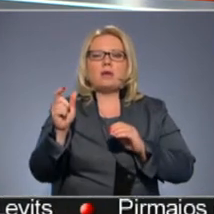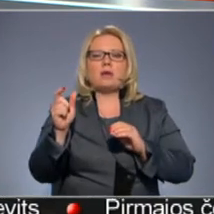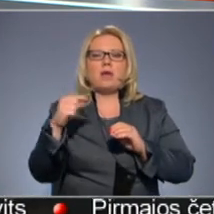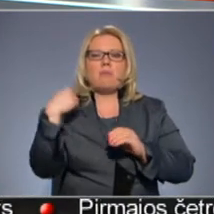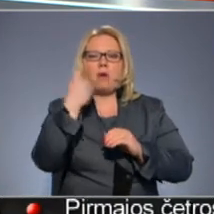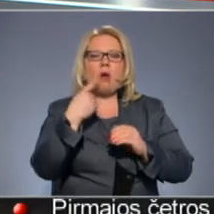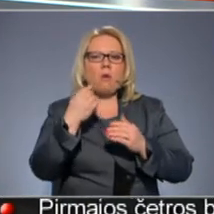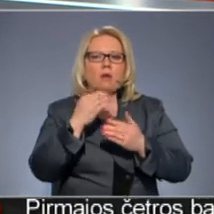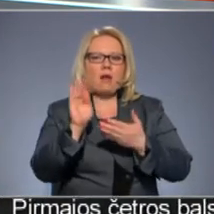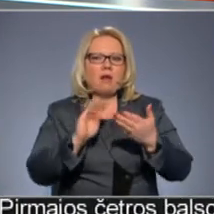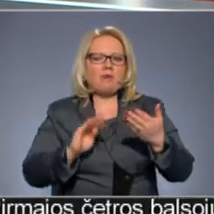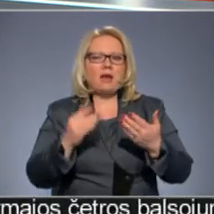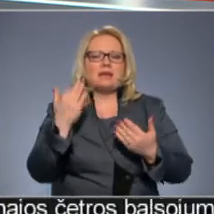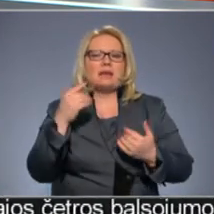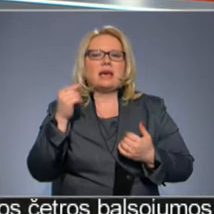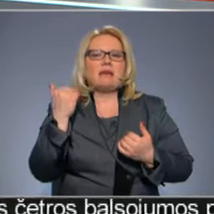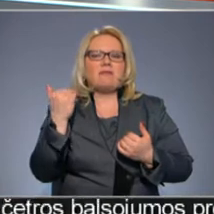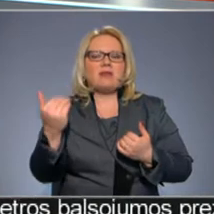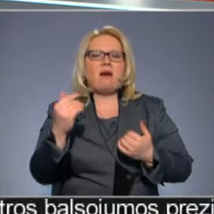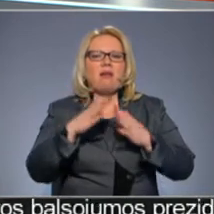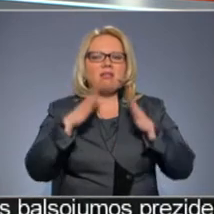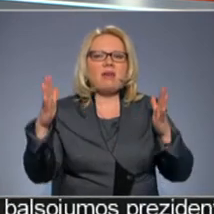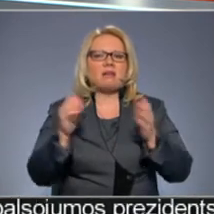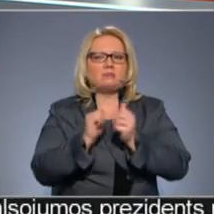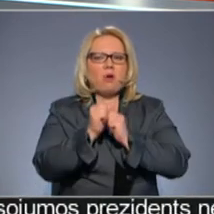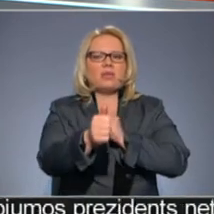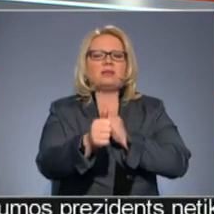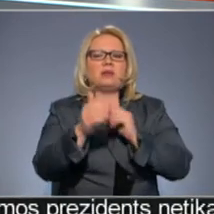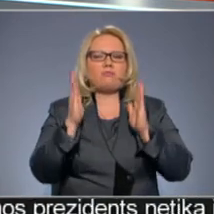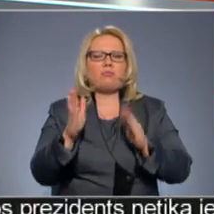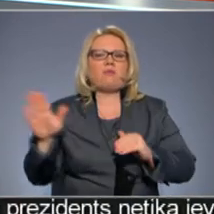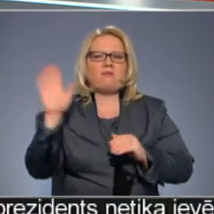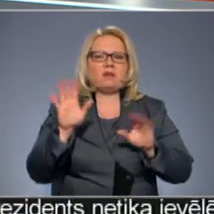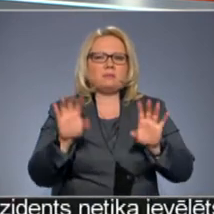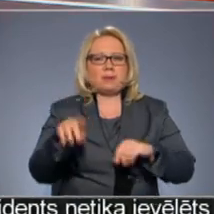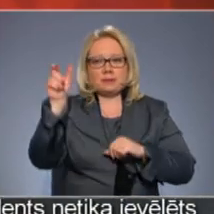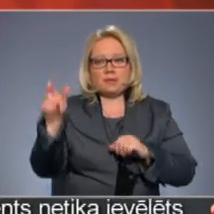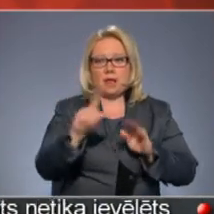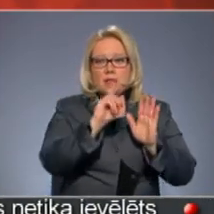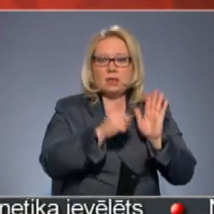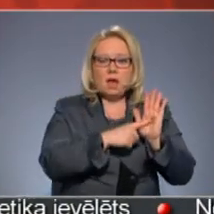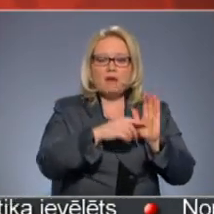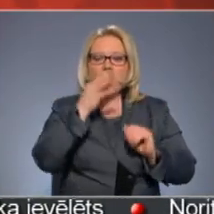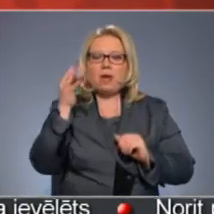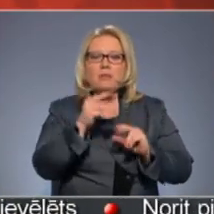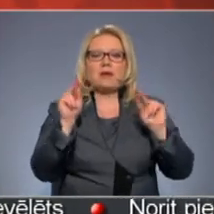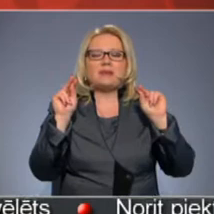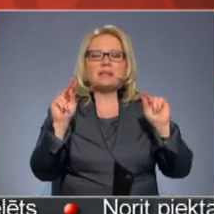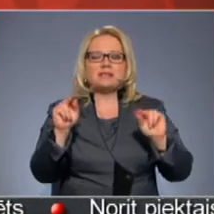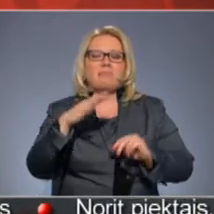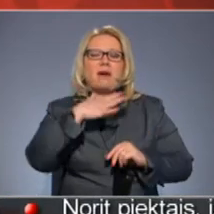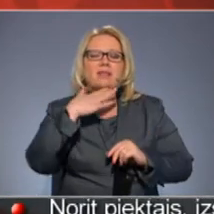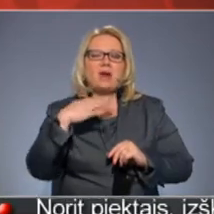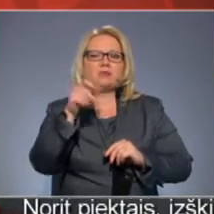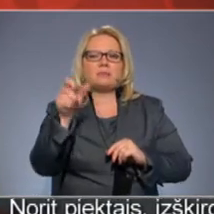saprāt, nu cik viņā ir liels šis potenciāls būt valsts prezidentam? Jūs ticamāk tā kā daudziem